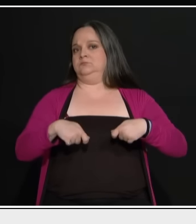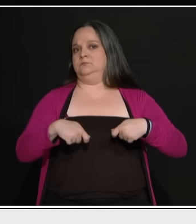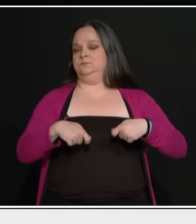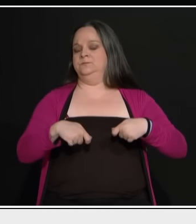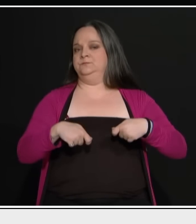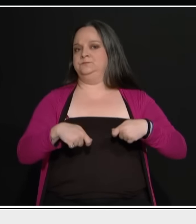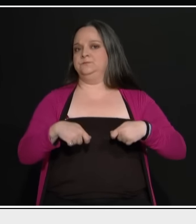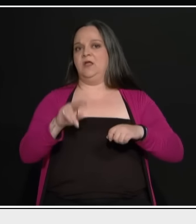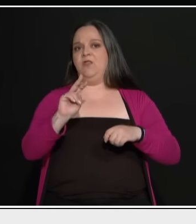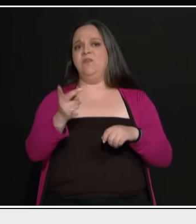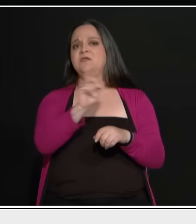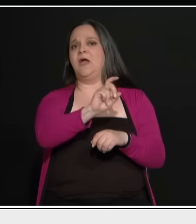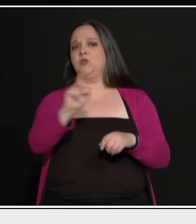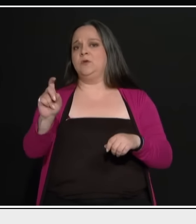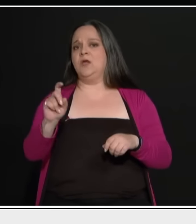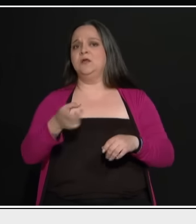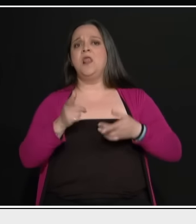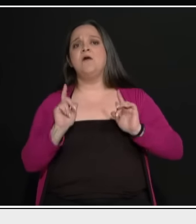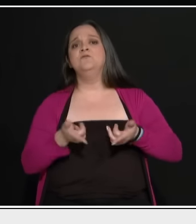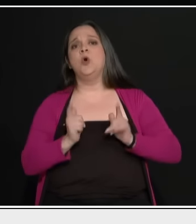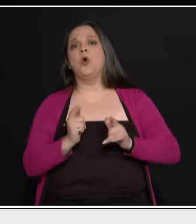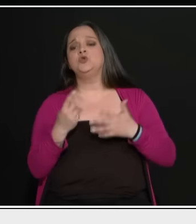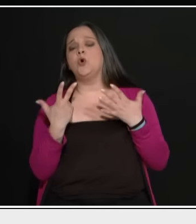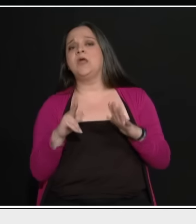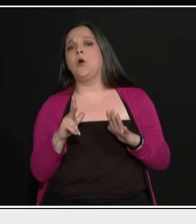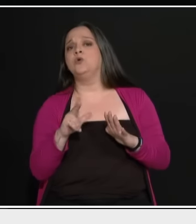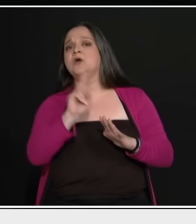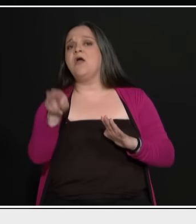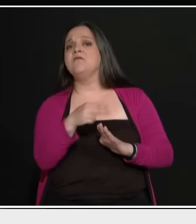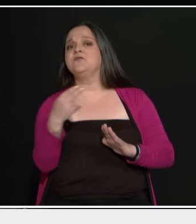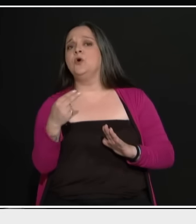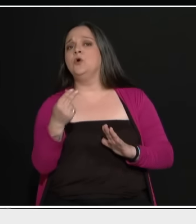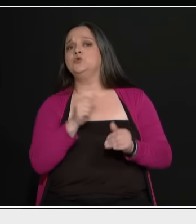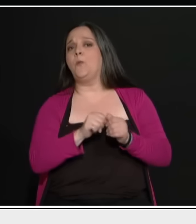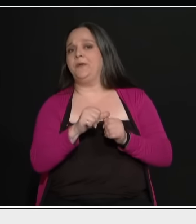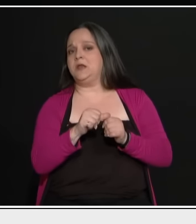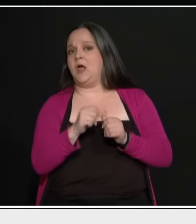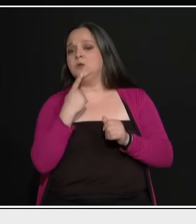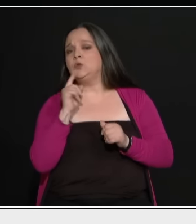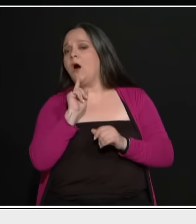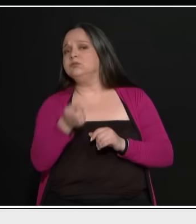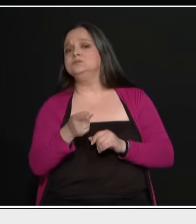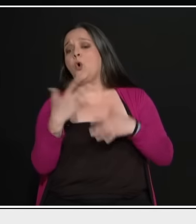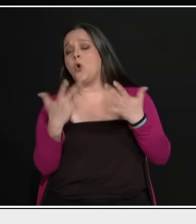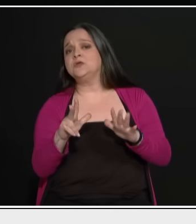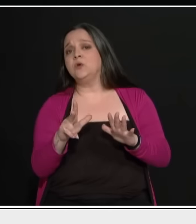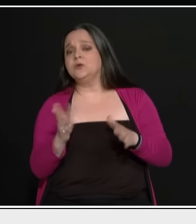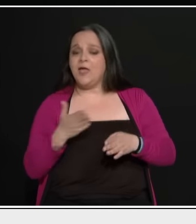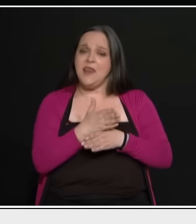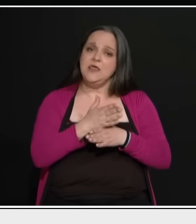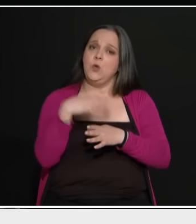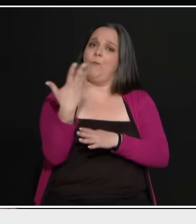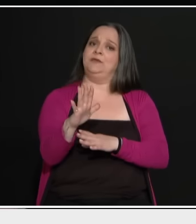τόσα δισεκατομμύρια και ο Φτωχός με 800 το μήνα. Του λένε του Φτωχού ζήσε με 800 το μήνα. Όταν το νίκει είναι 500.